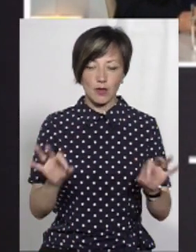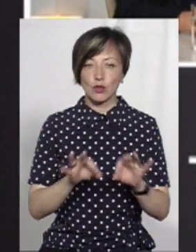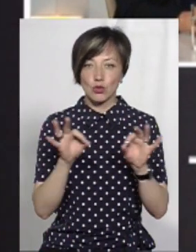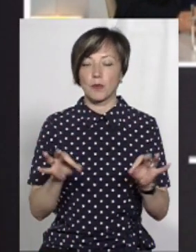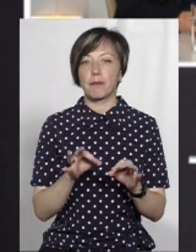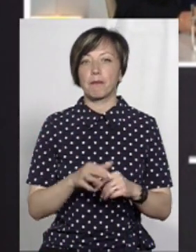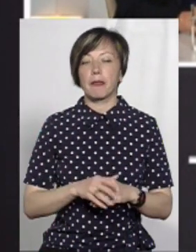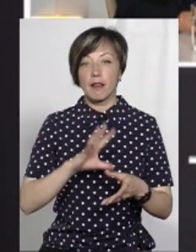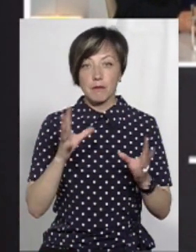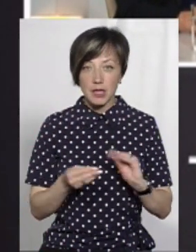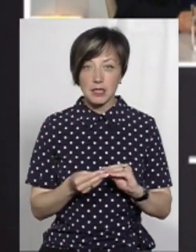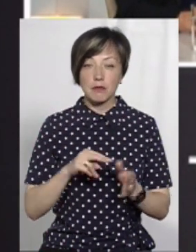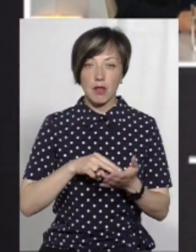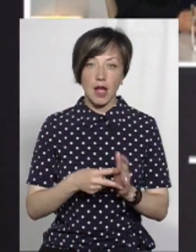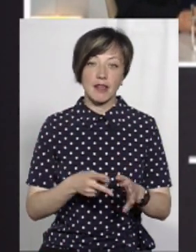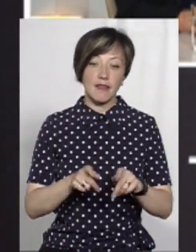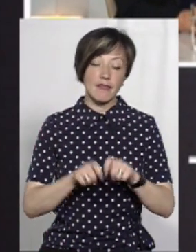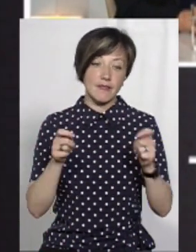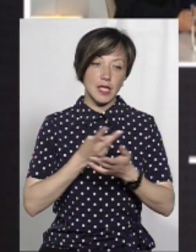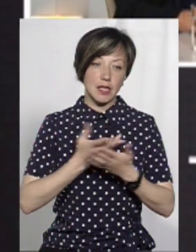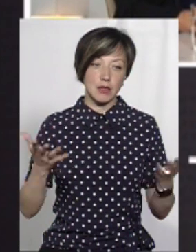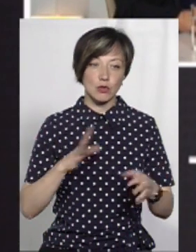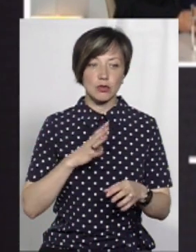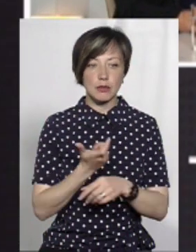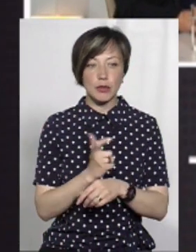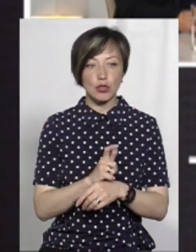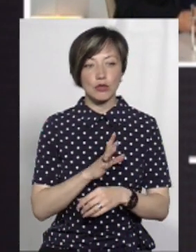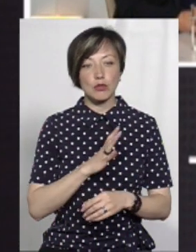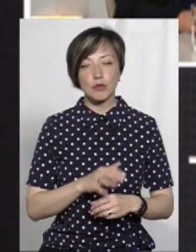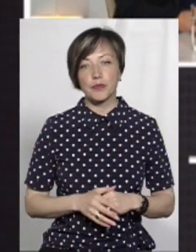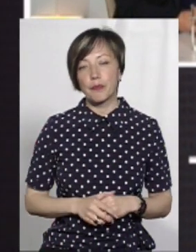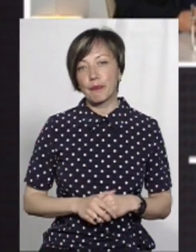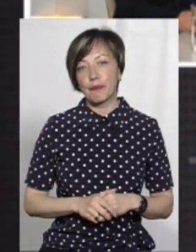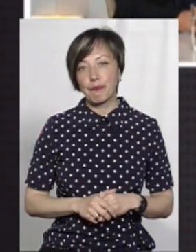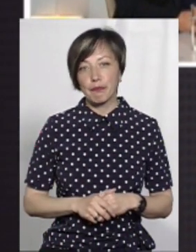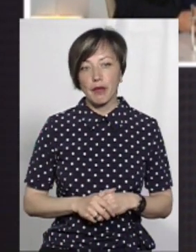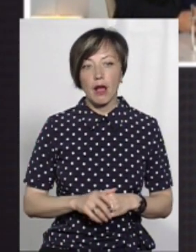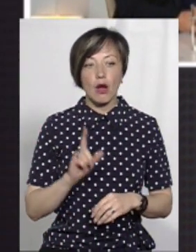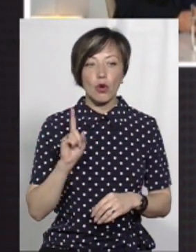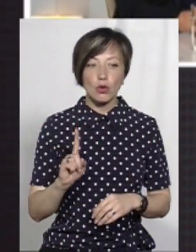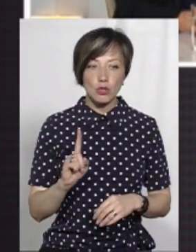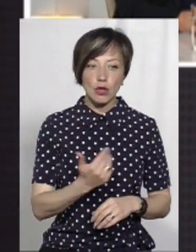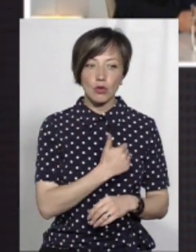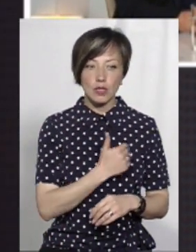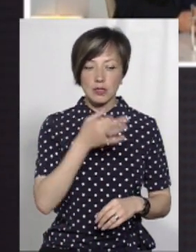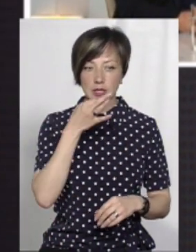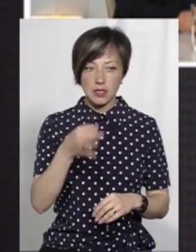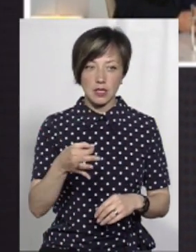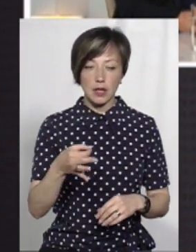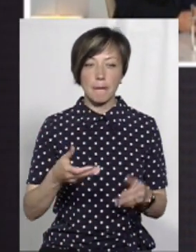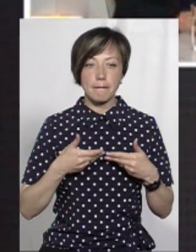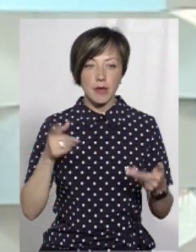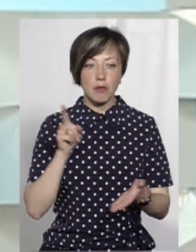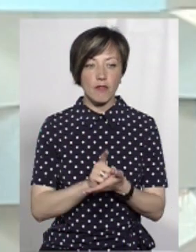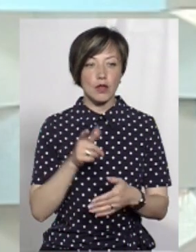Тобто, в принципі, у плані відкритості тут було більше. Ну, більш широкий кола. Хоча, що я хотів би візначити,